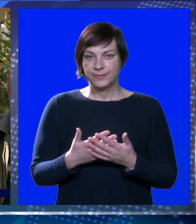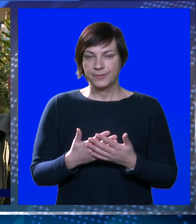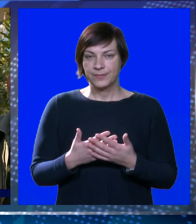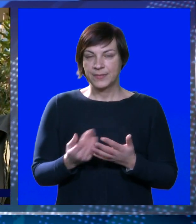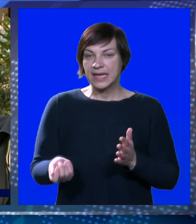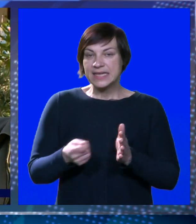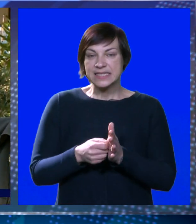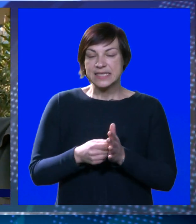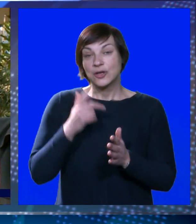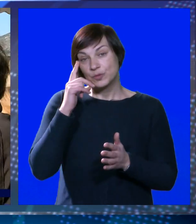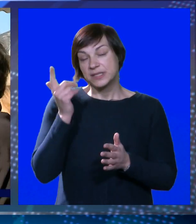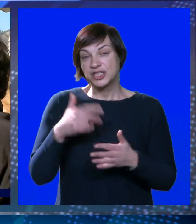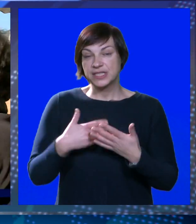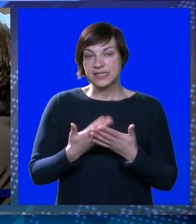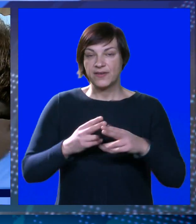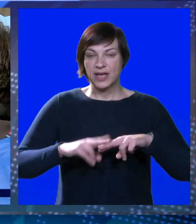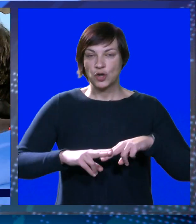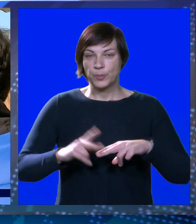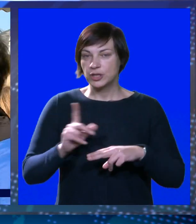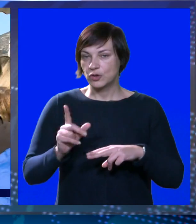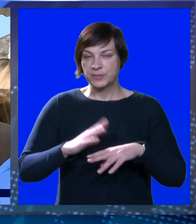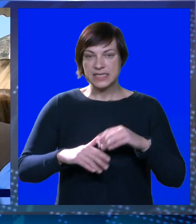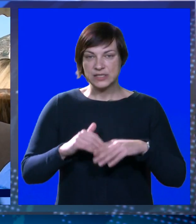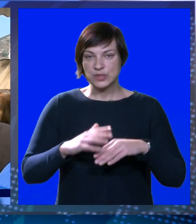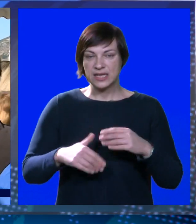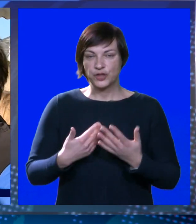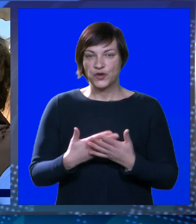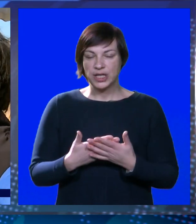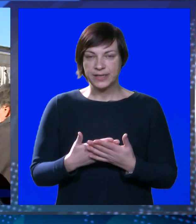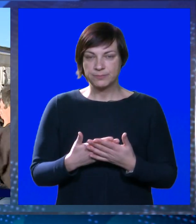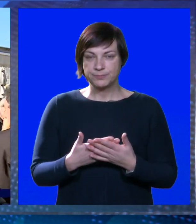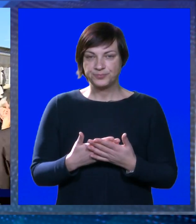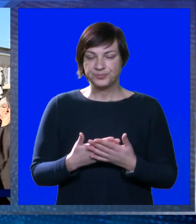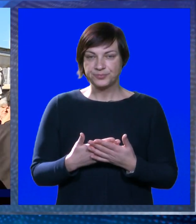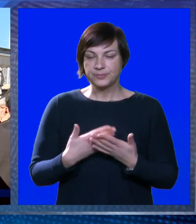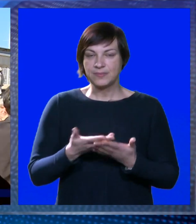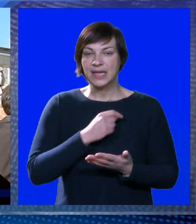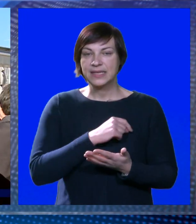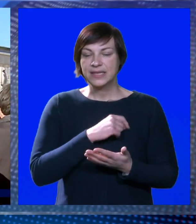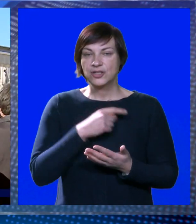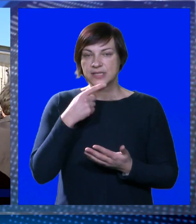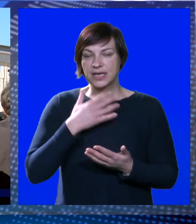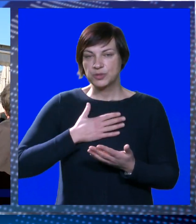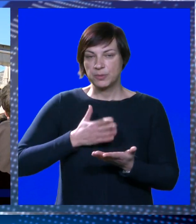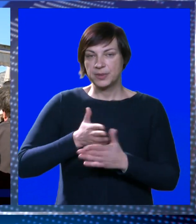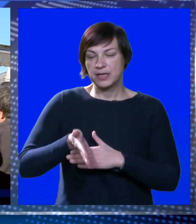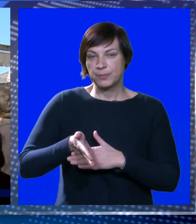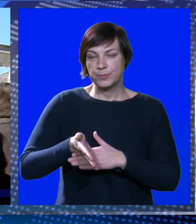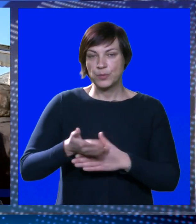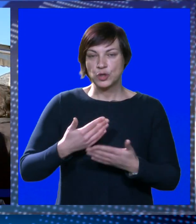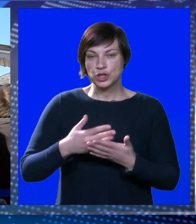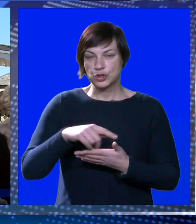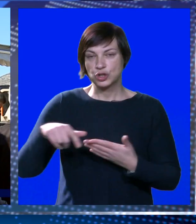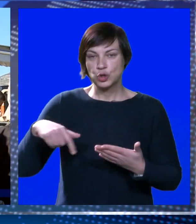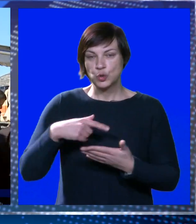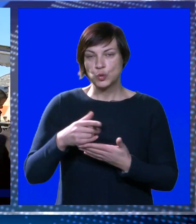No za okupci čini se, s ovakvom odlukom nisu zadovoljni. Njihova direktorica reka da ćemo mi moći ući uznoga toga